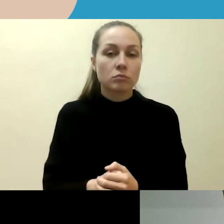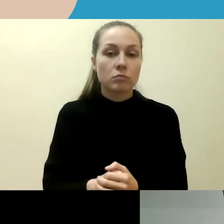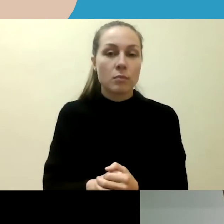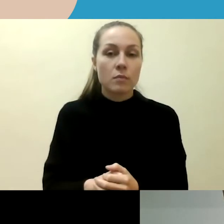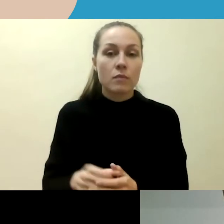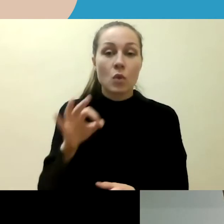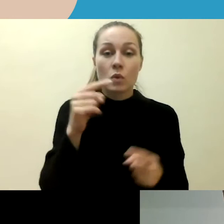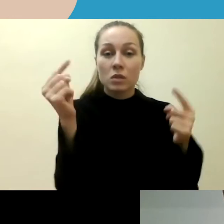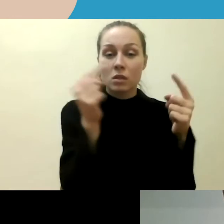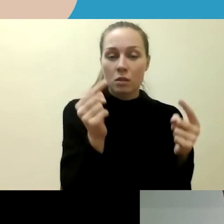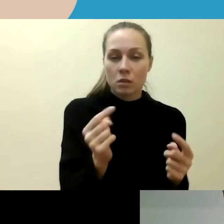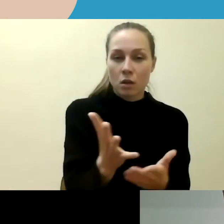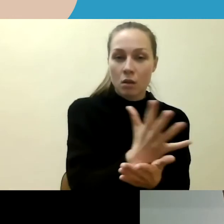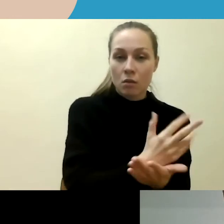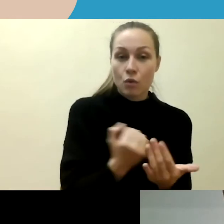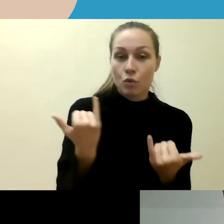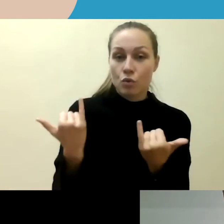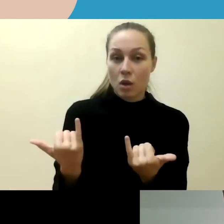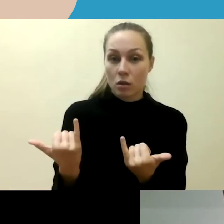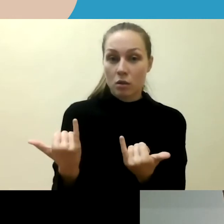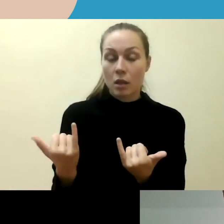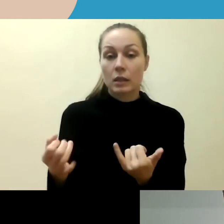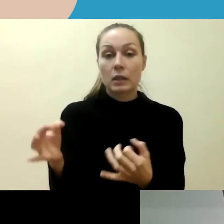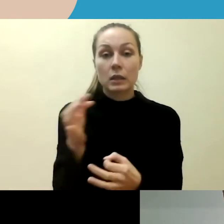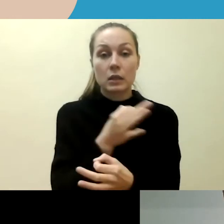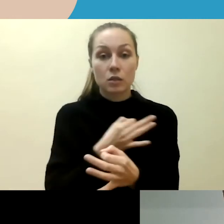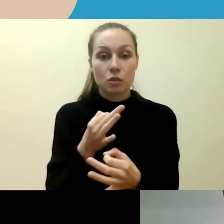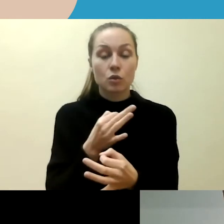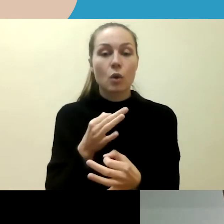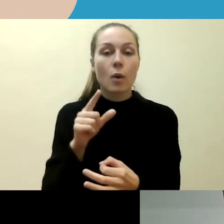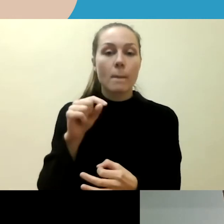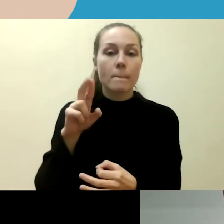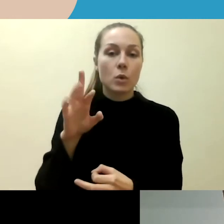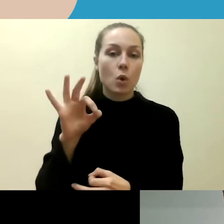statistikos rinkimo, jau šiandien anksesnėja diskusija prokurorė paminėjo,